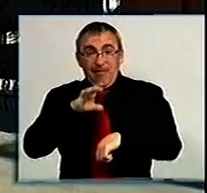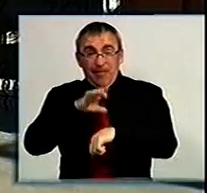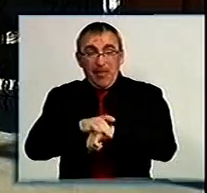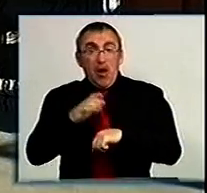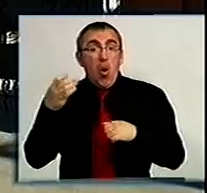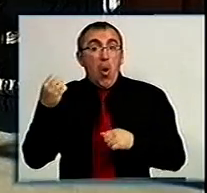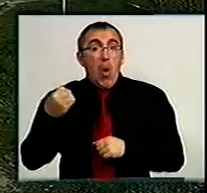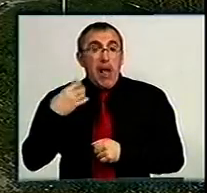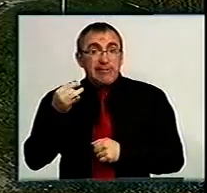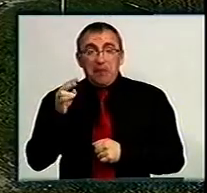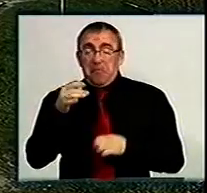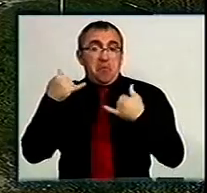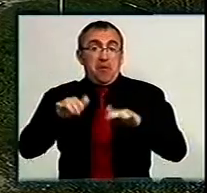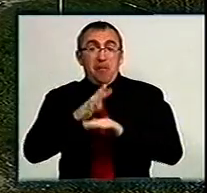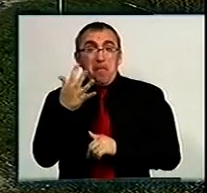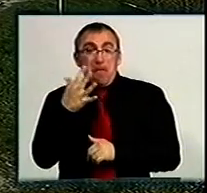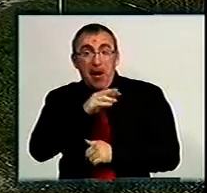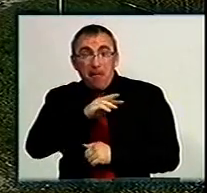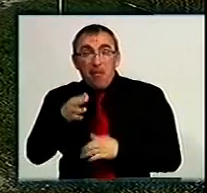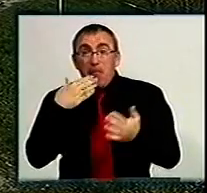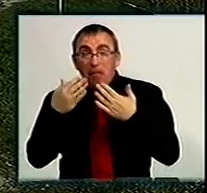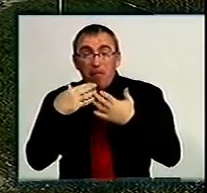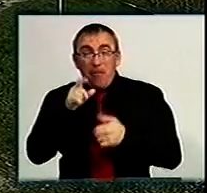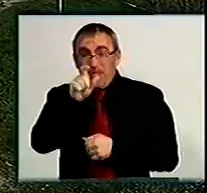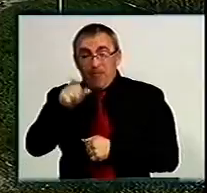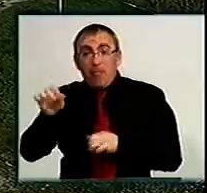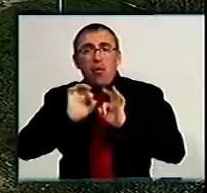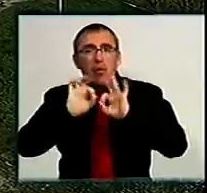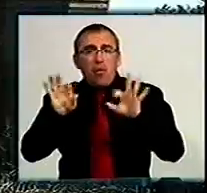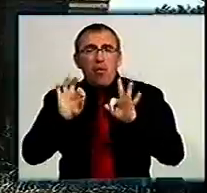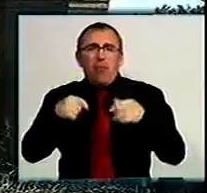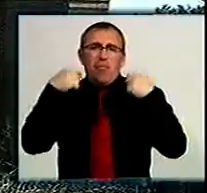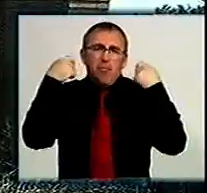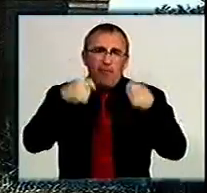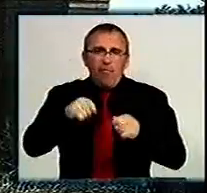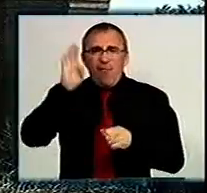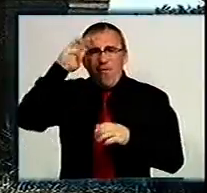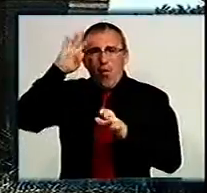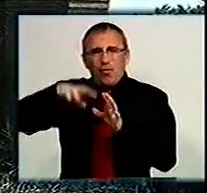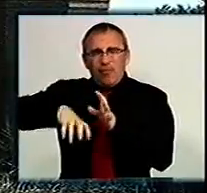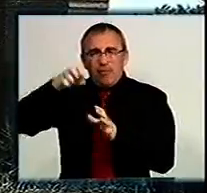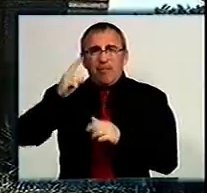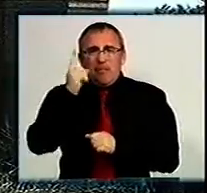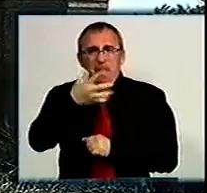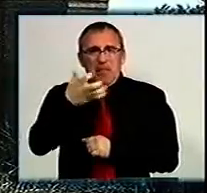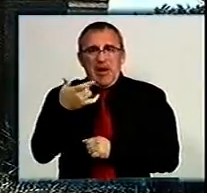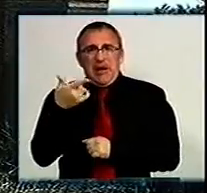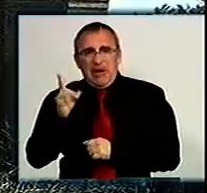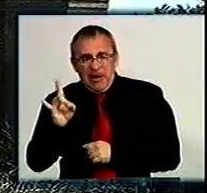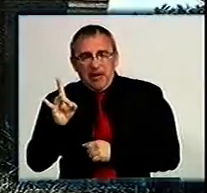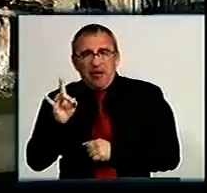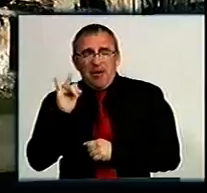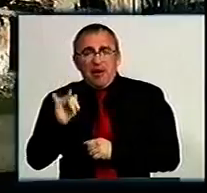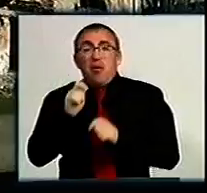Олександрівки не здивував. За п'ять хвилин спілкування місцеві розповіли про продану водонапірну башту за півтори тисячі гривень і